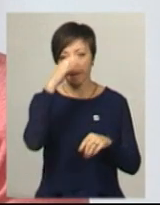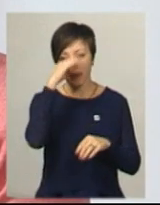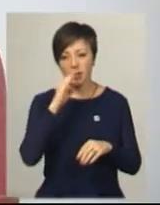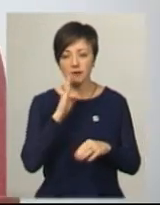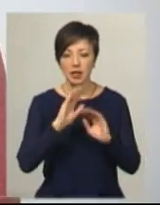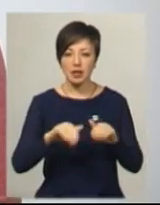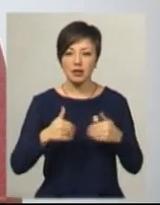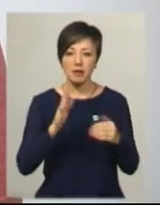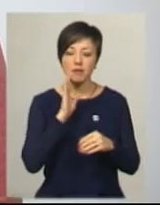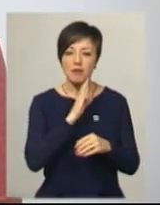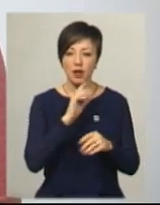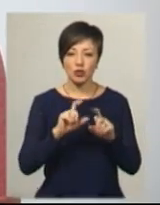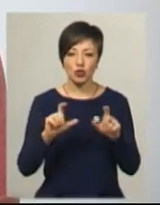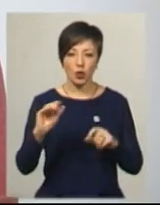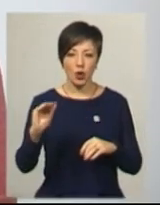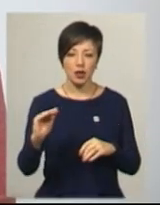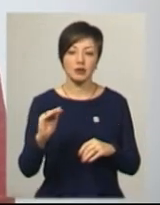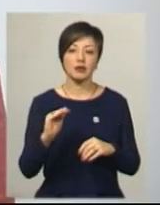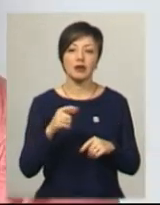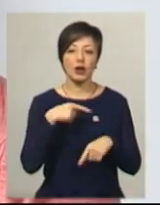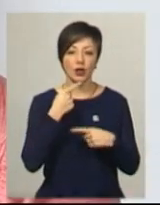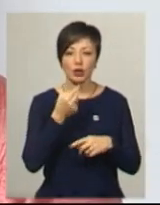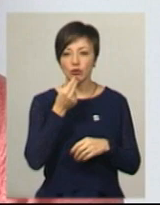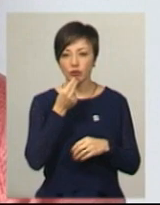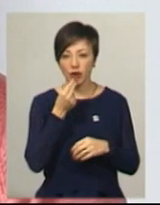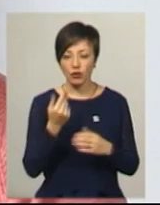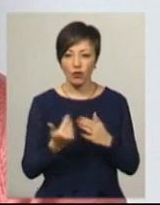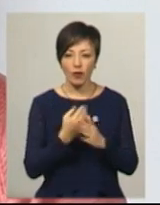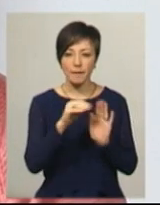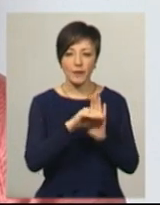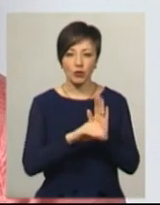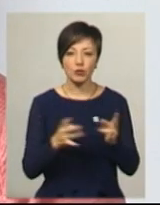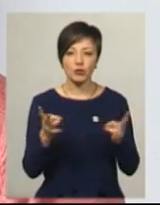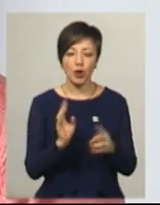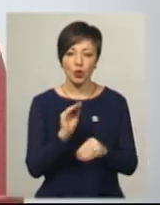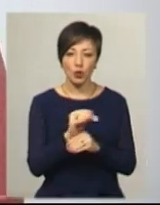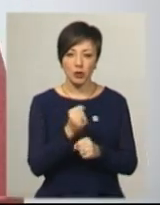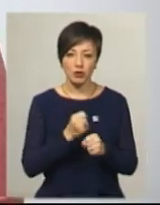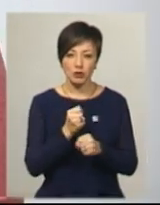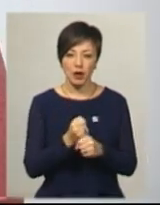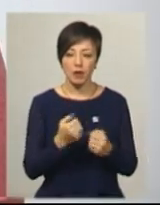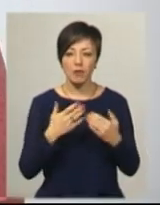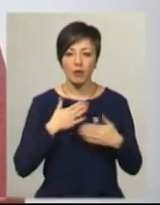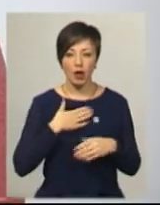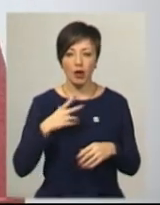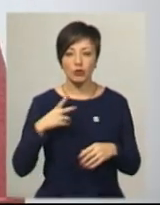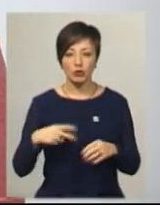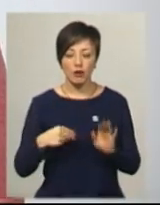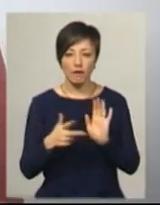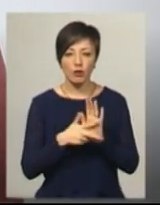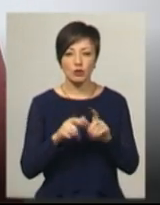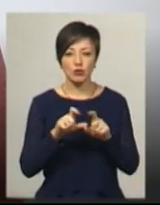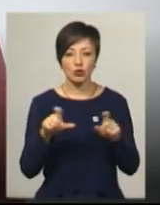ініціатива» та мати школярки Ольга Яневич-Федишина каже, харчування за новим меню потребує до працювання. Моя донька в 8